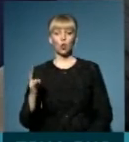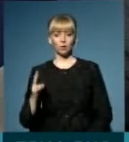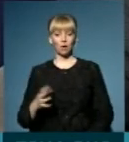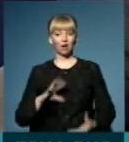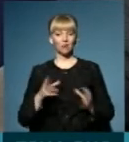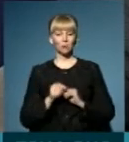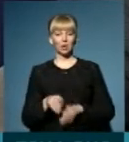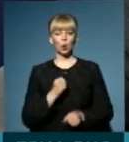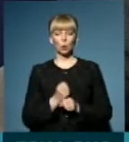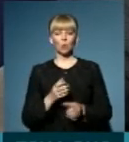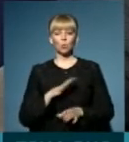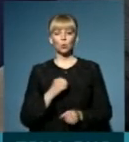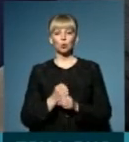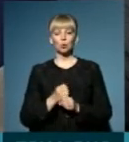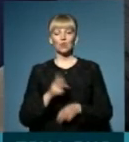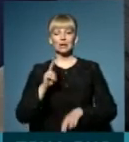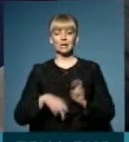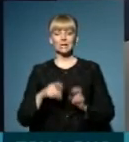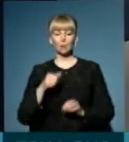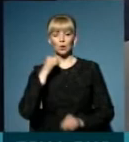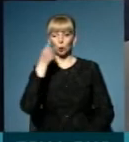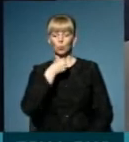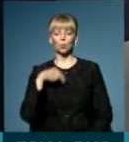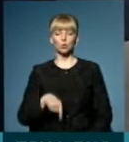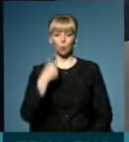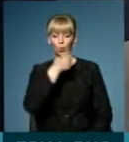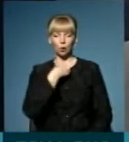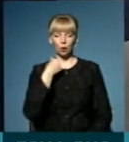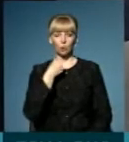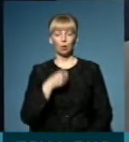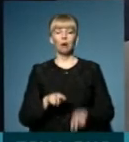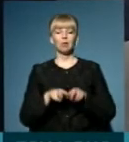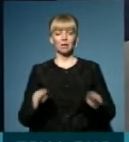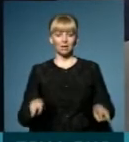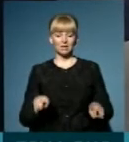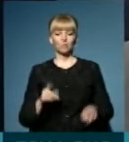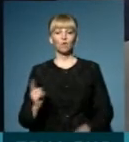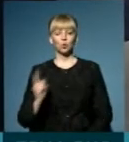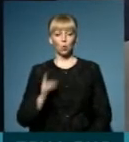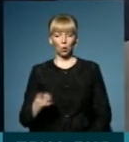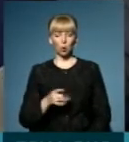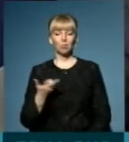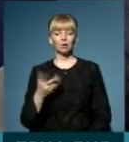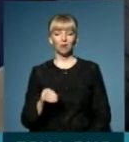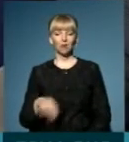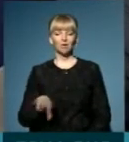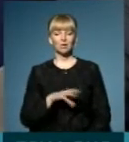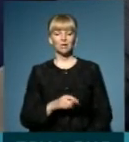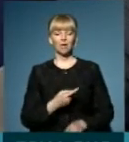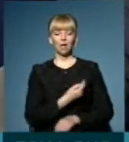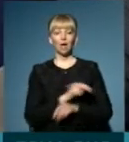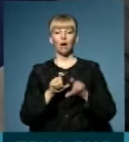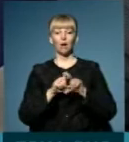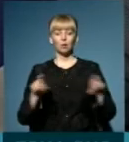тієї роботи, яка була зроблена в кінці минулого року і в цьому році, так само, як, до речі, в Сторженецькому районі, де всі амбулаторії